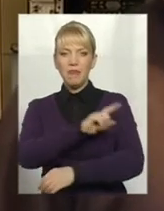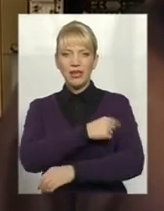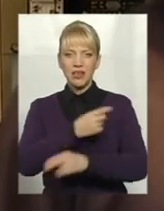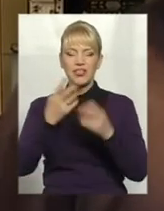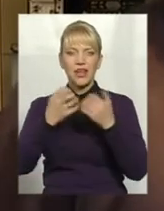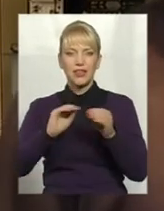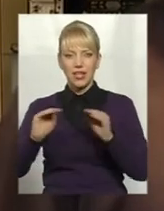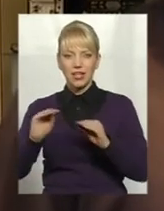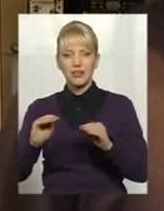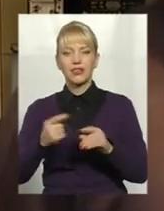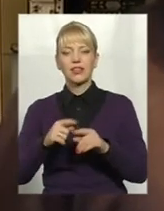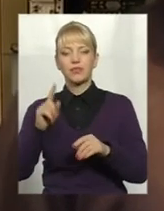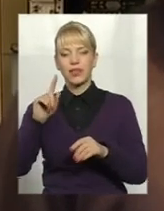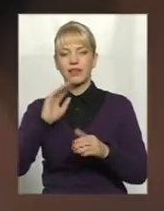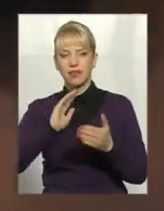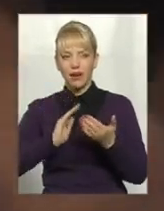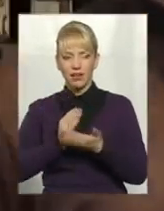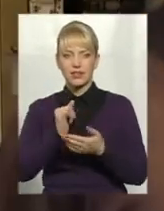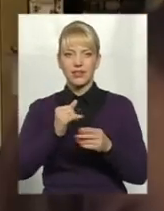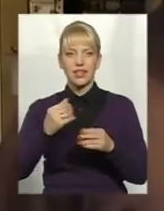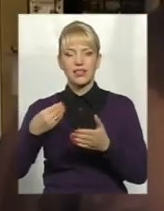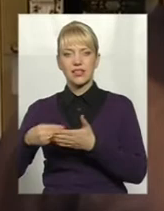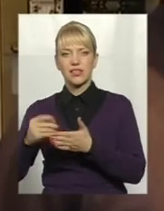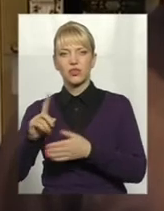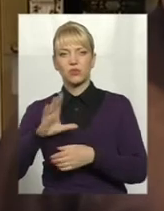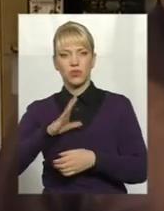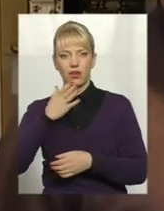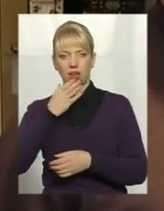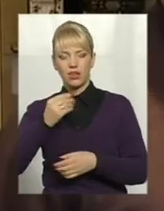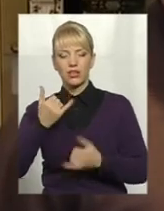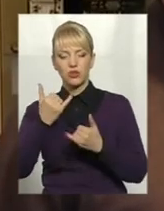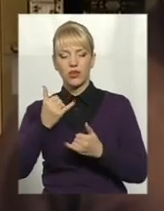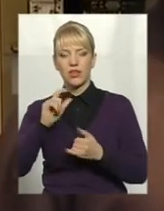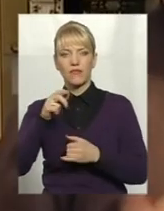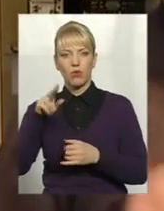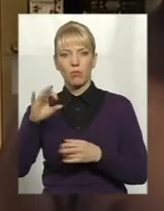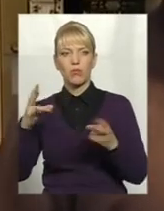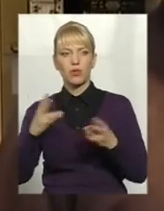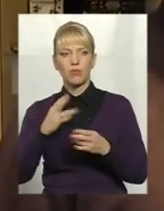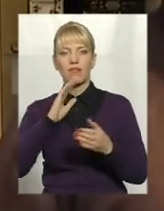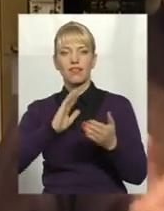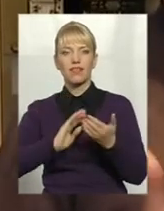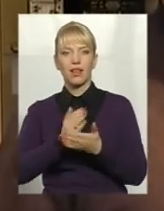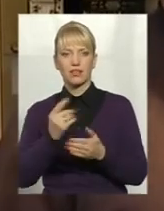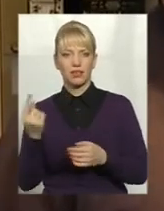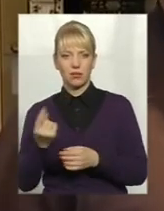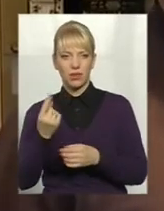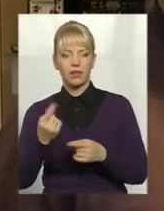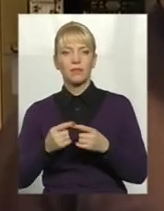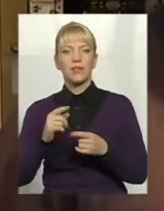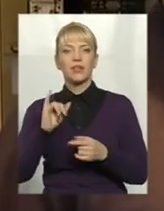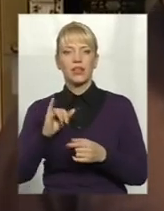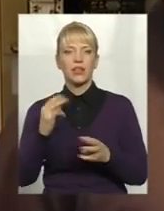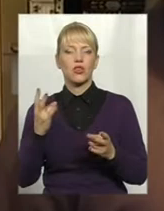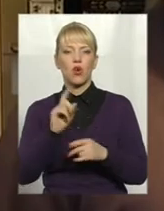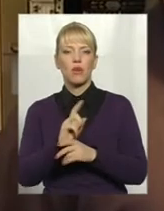ми даємо їм якість гарну та ціну. Сьогодні Європа потребує в якісних приладах. Та, саме головне, їхня нормальна ціна,